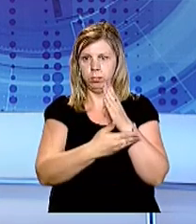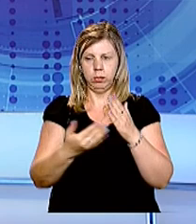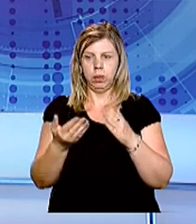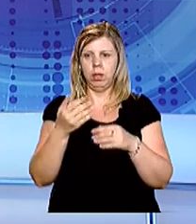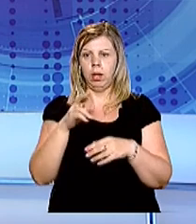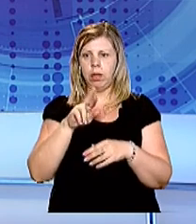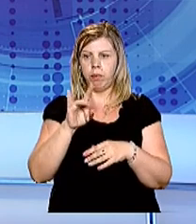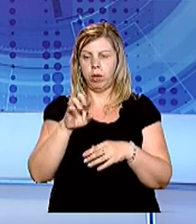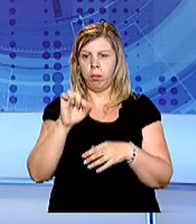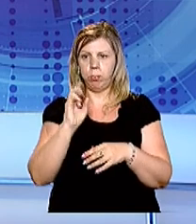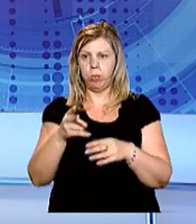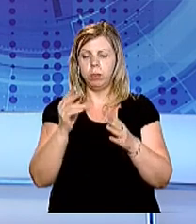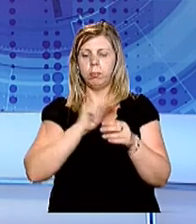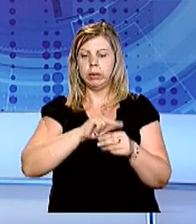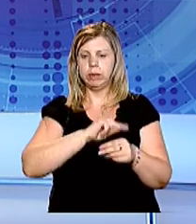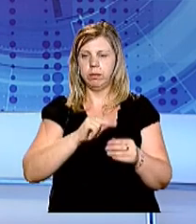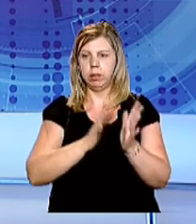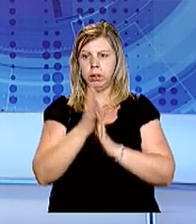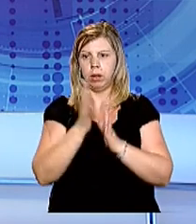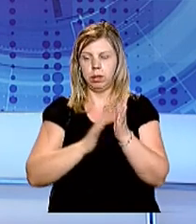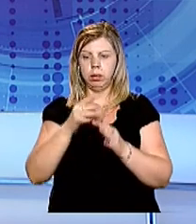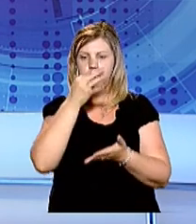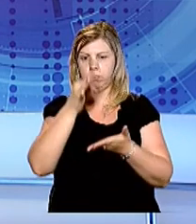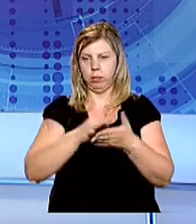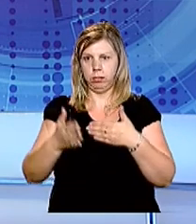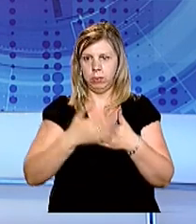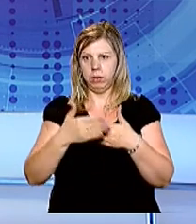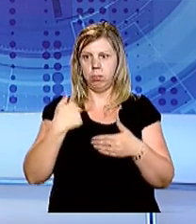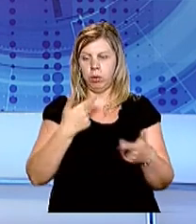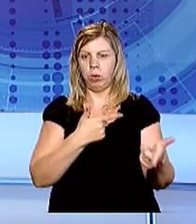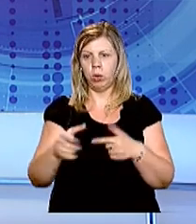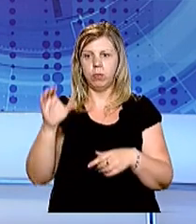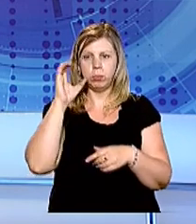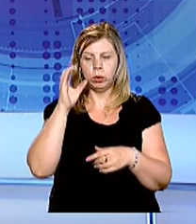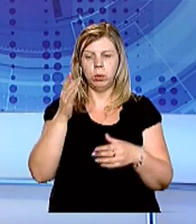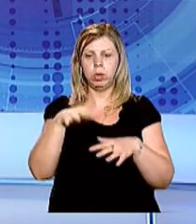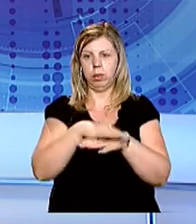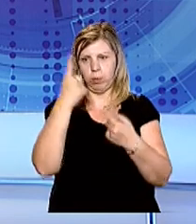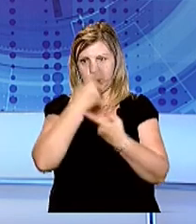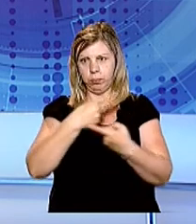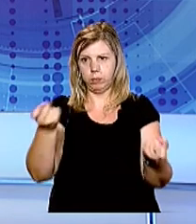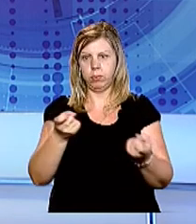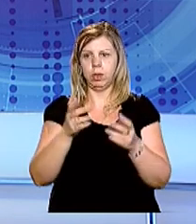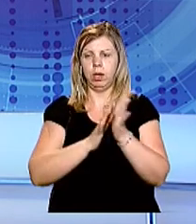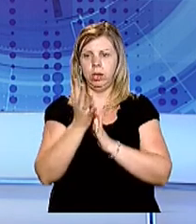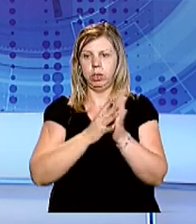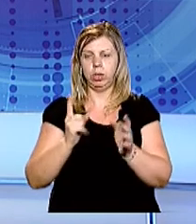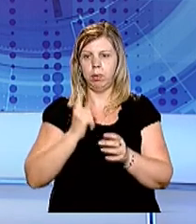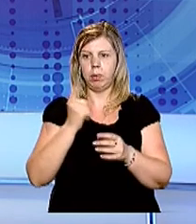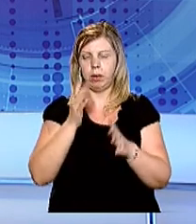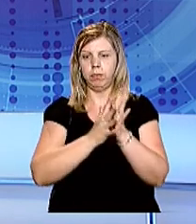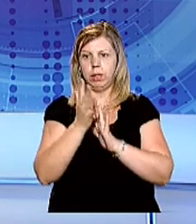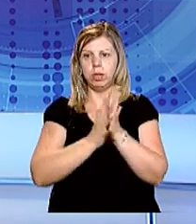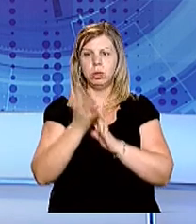і клана Явора. Працівників лісгоспу притягнули до відповідальності. Ми готові почути і оприлюднити позиції лісничого майстра лісу та